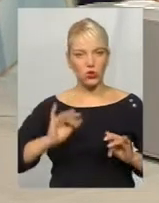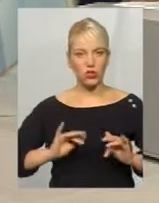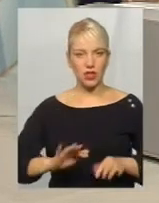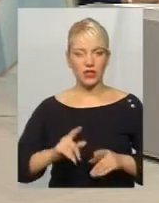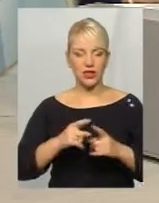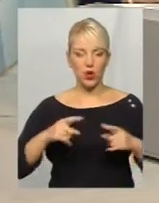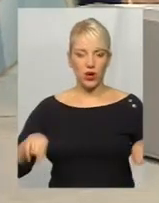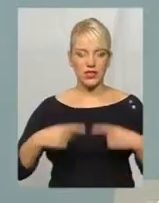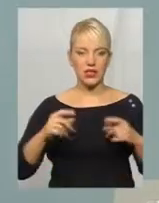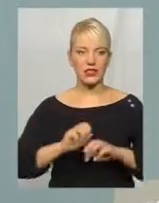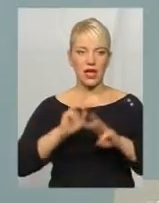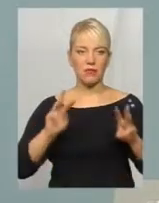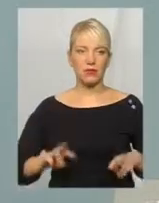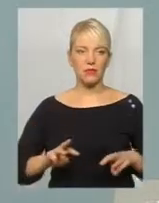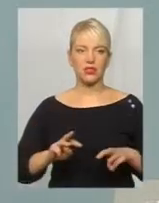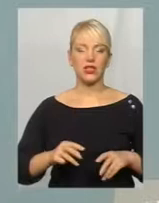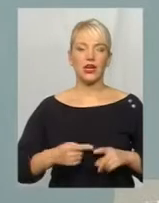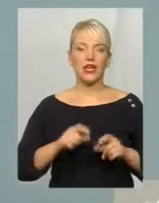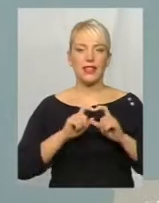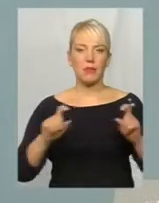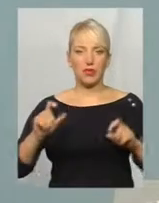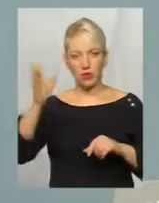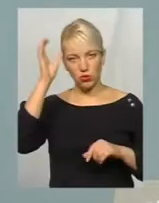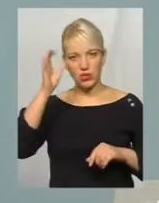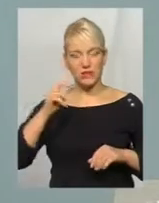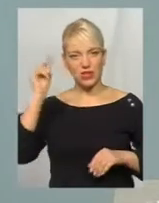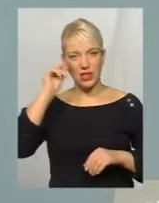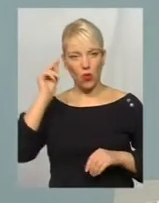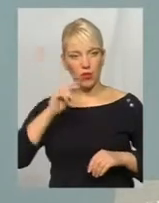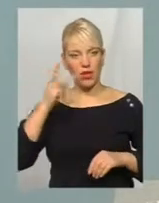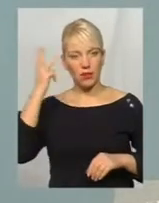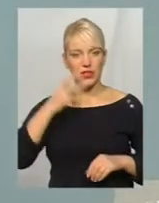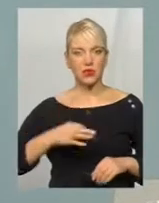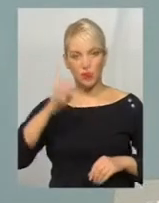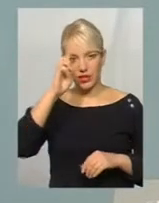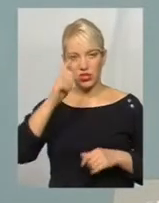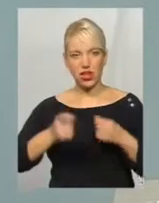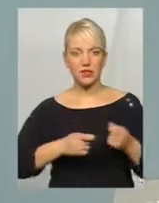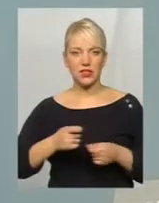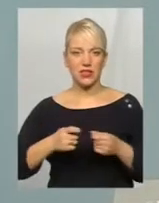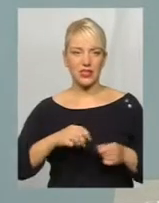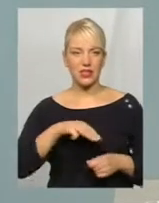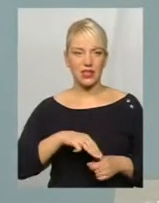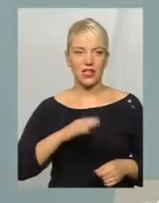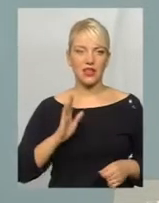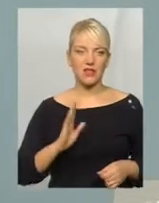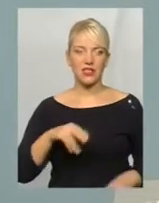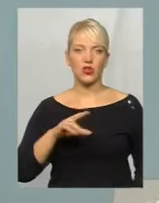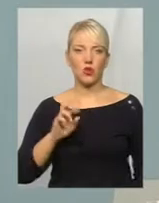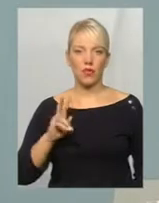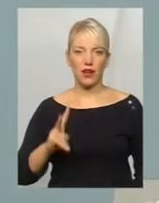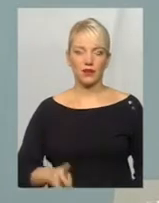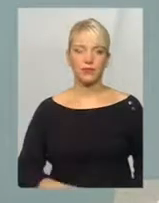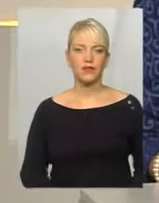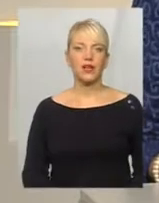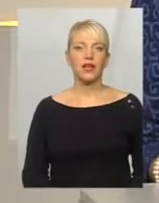та організаційного забезпечення Департаменту освіти і науки Хмельницької облдержадміністрації Тетяною Васильовною Дупляв. Доброго здоров'я, пані